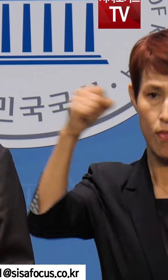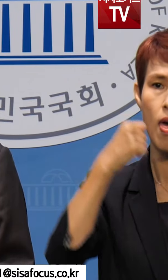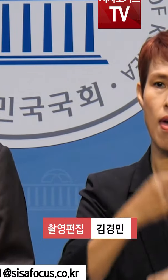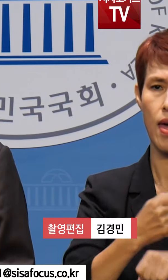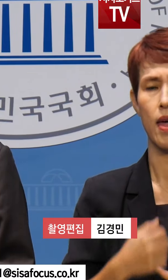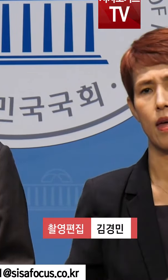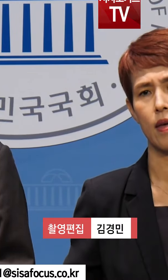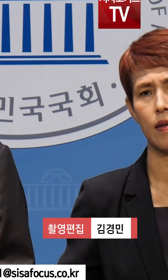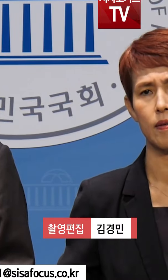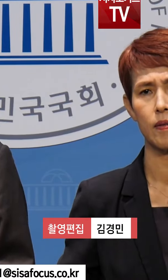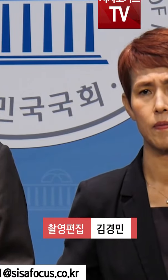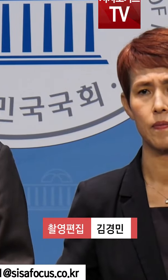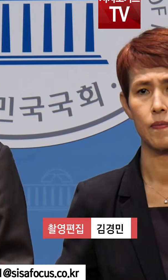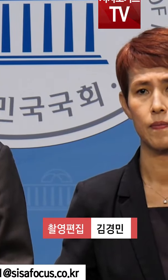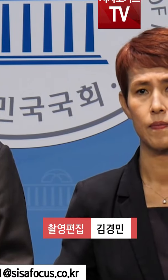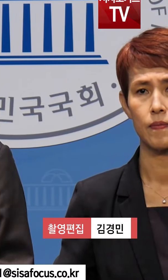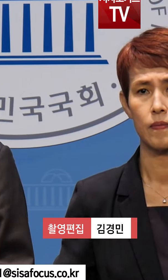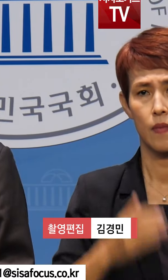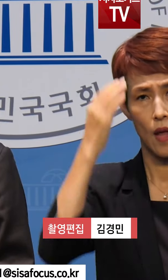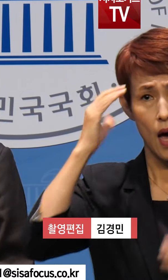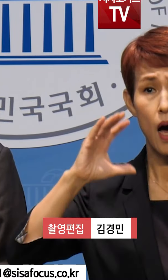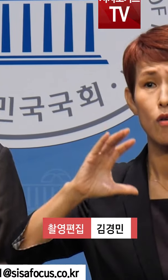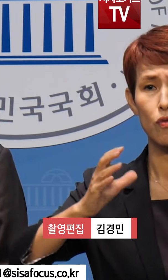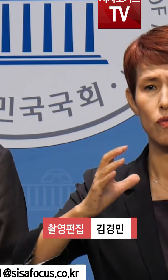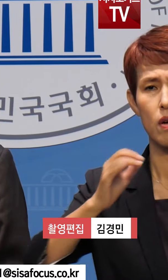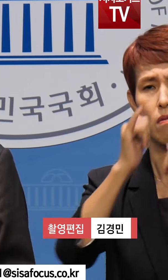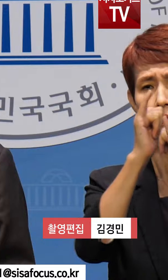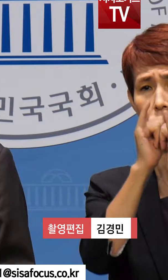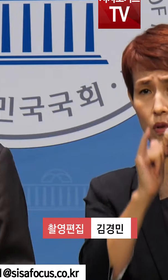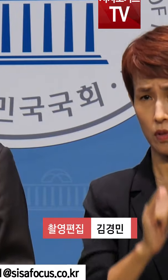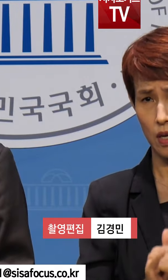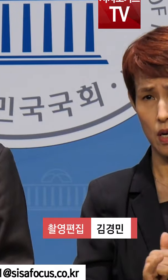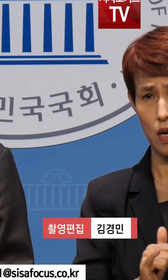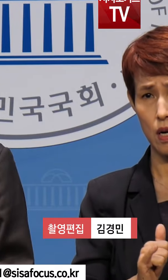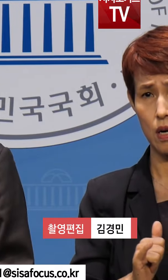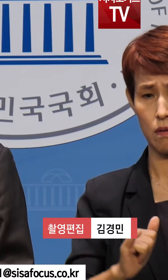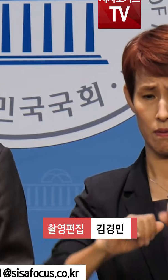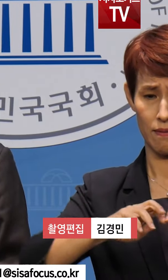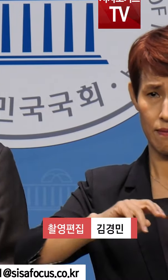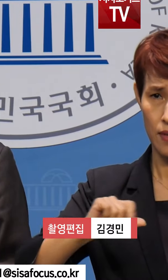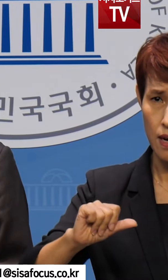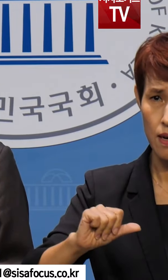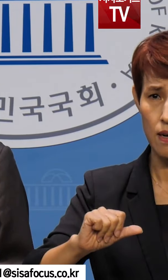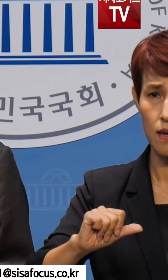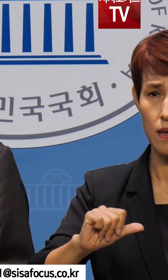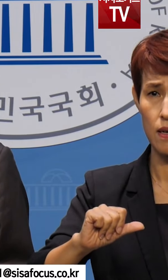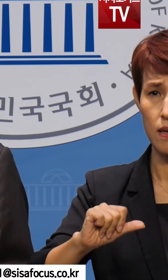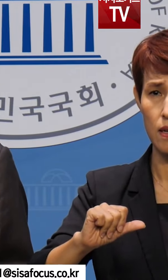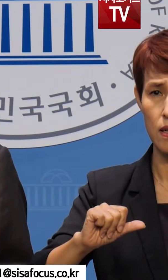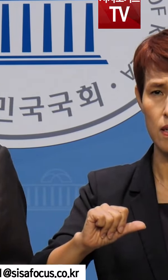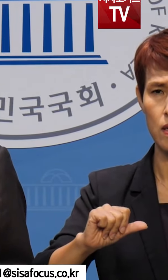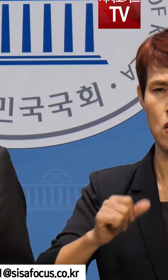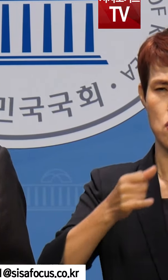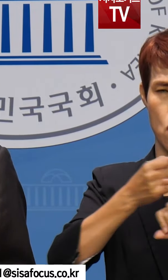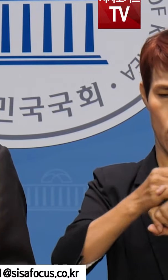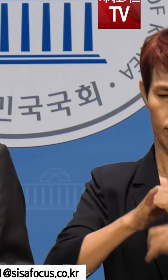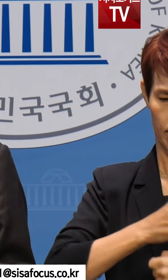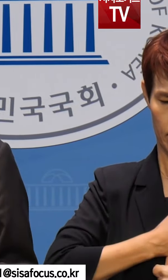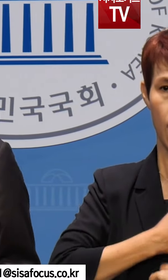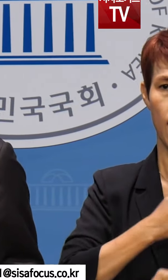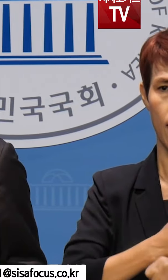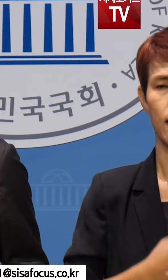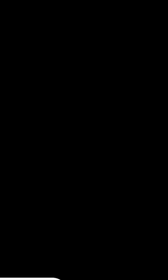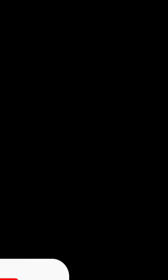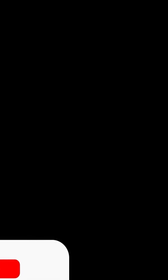대한민국의 역사와 영토 반드시 지켜내겠습니다.